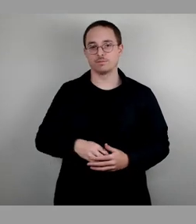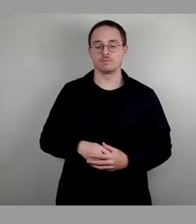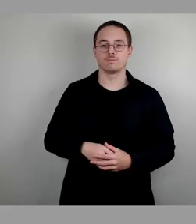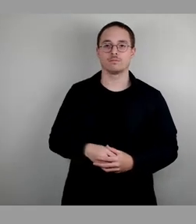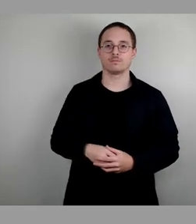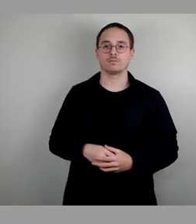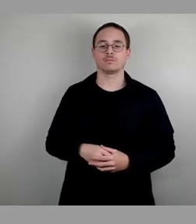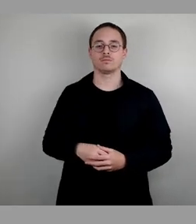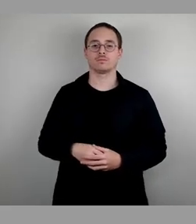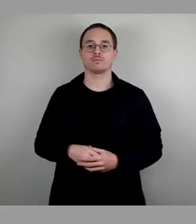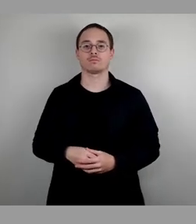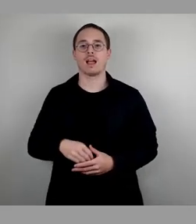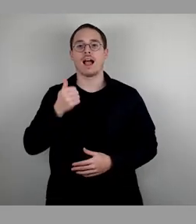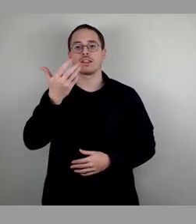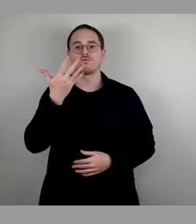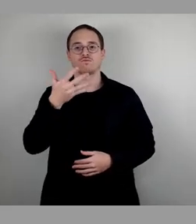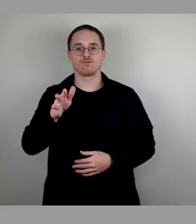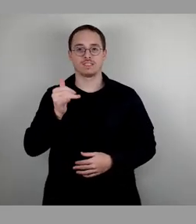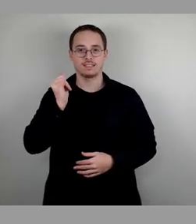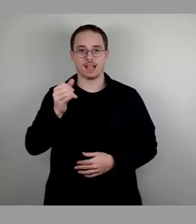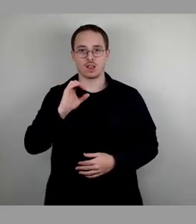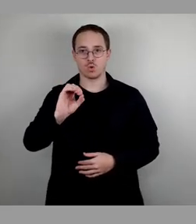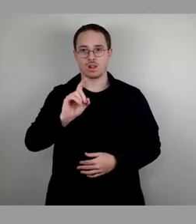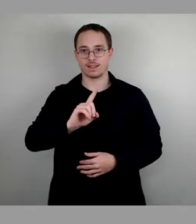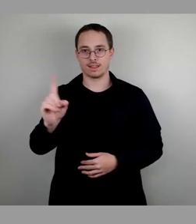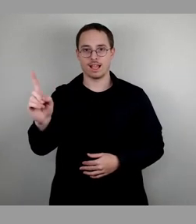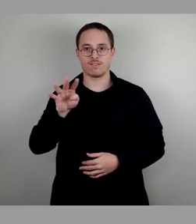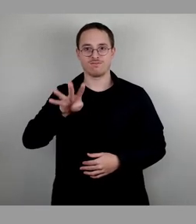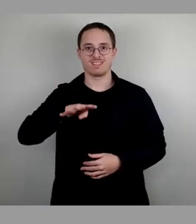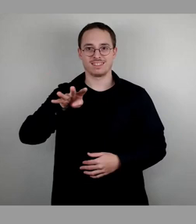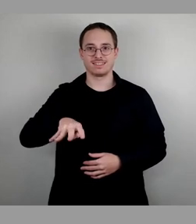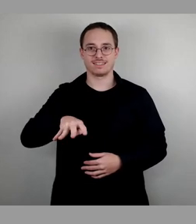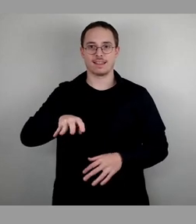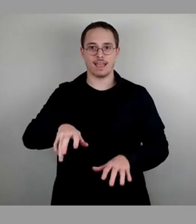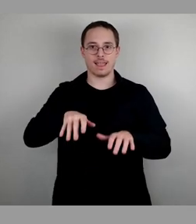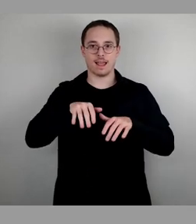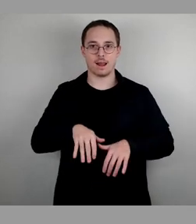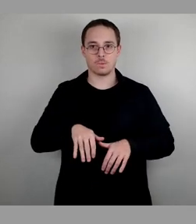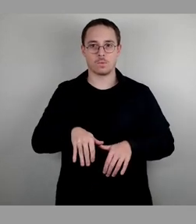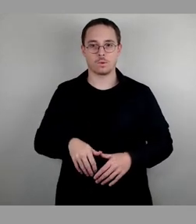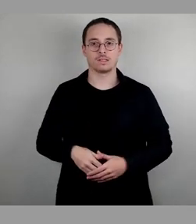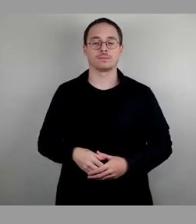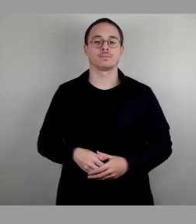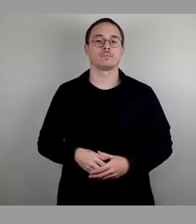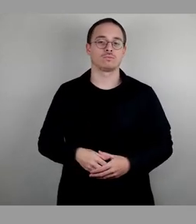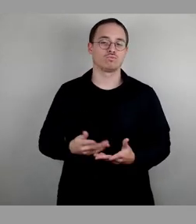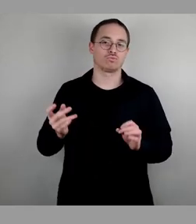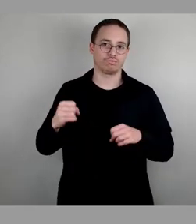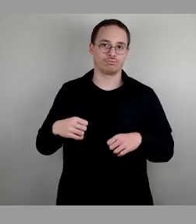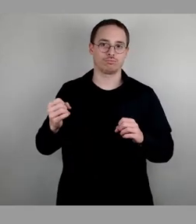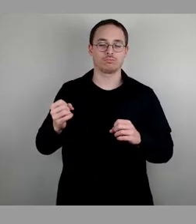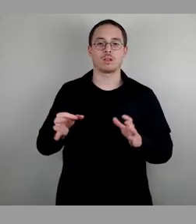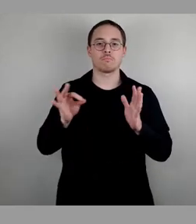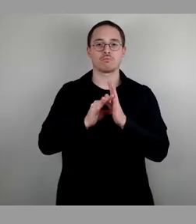Mit 51 Ja, 0 Nein, 14 Haltungen, so mehrheitlich beschlossen. Dann Top 21, Anmietung von